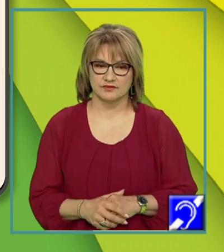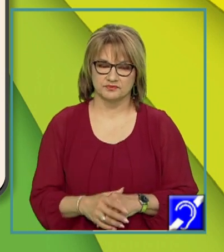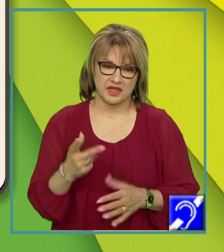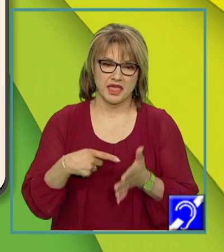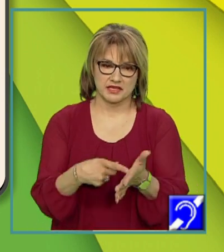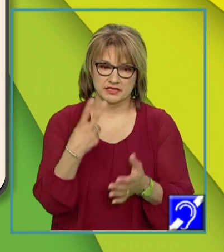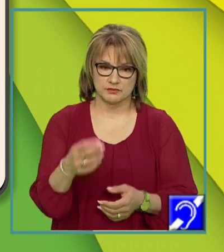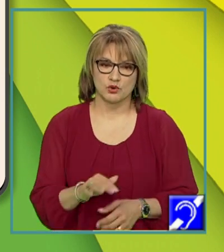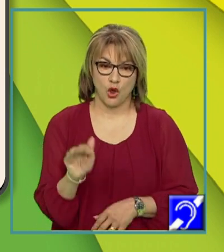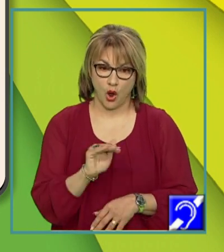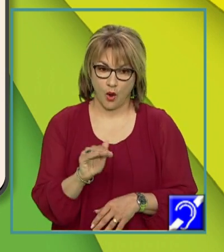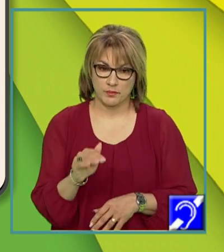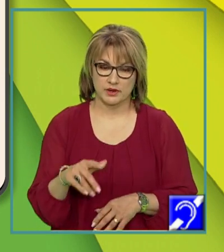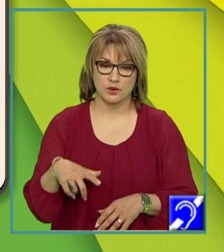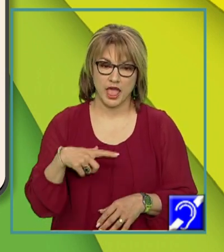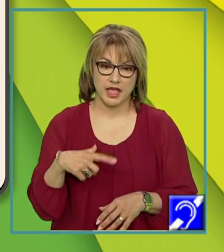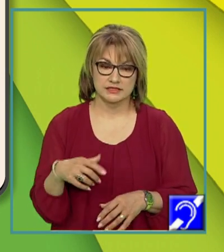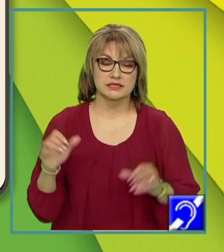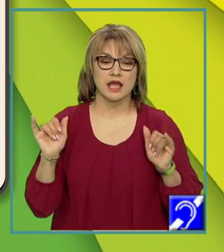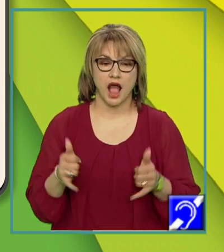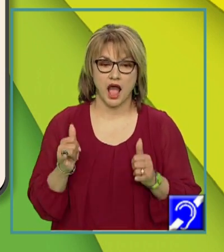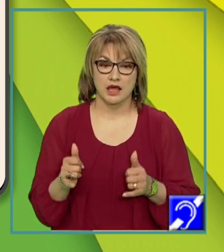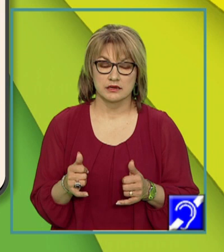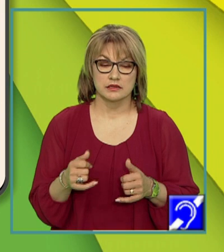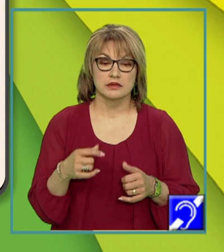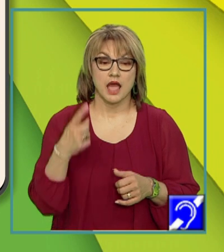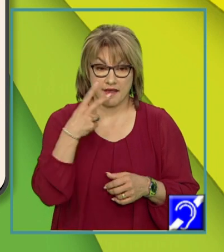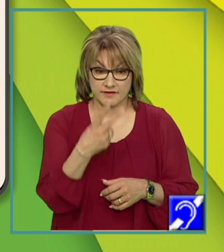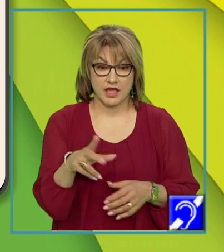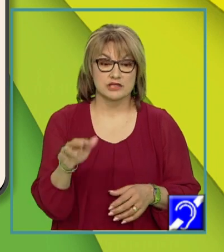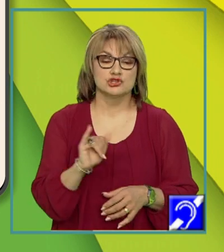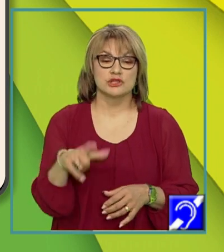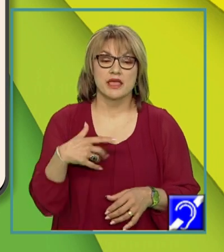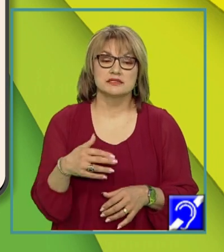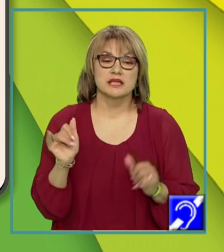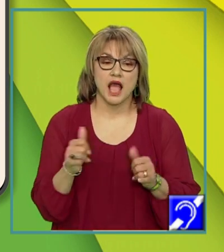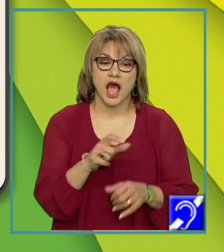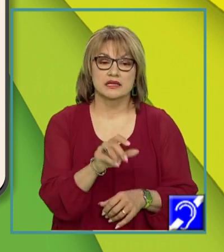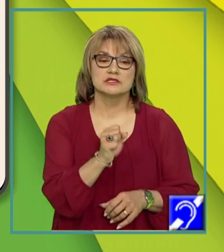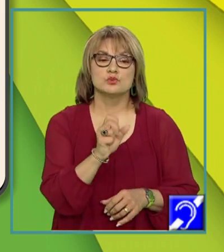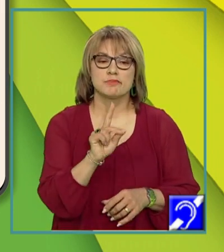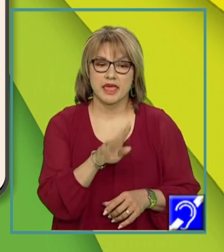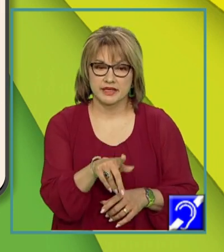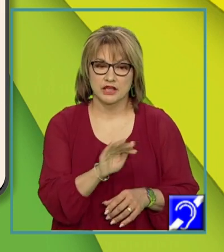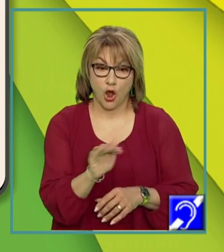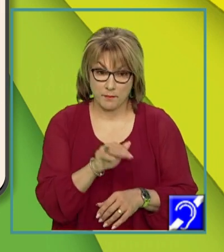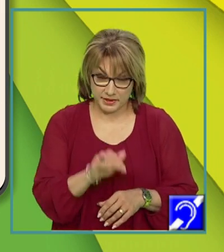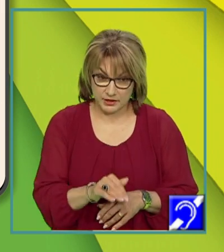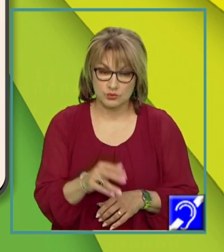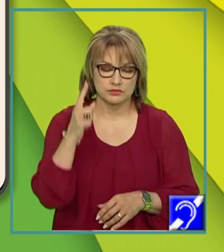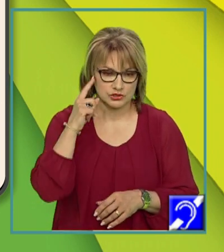exemplu. Copilul este harnic. Recunoaștem subiectul. Cine este harnic? Copilul. Recunoaștem